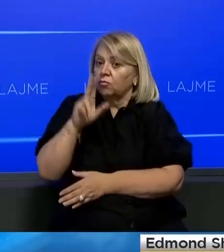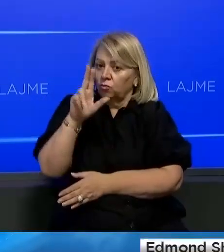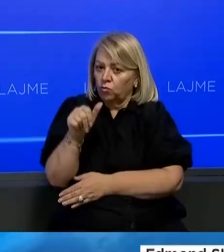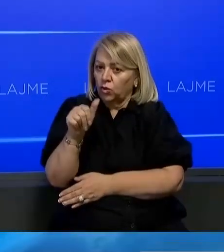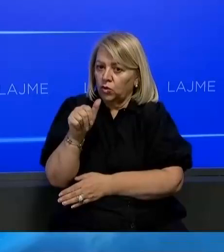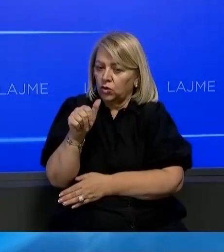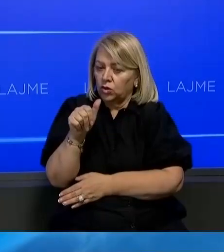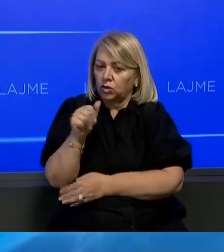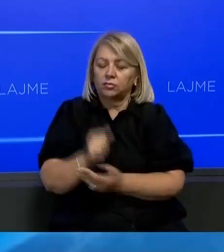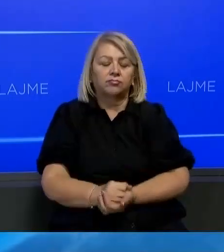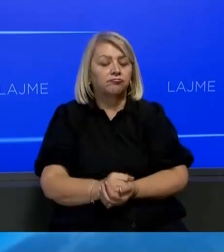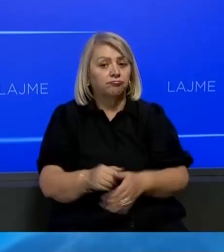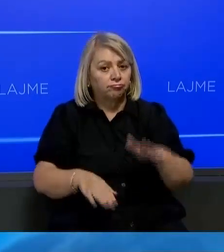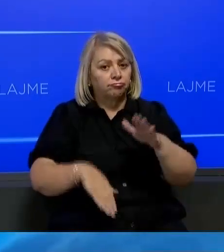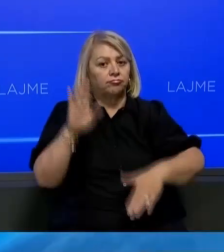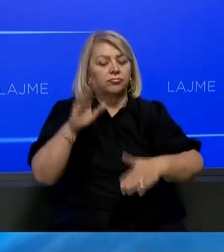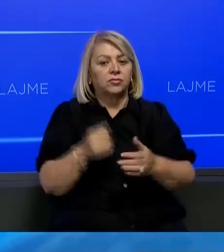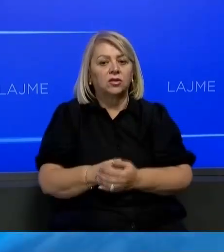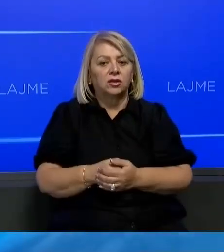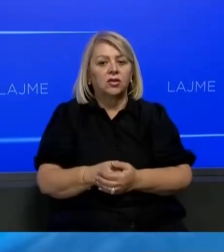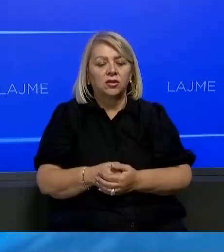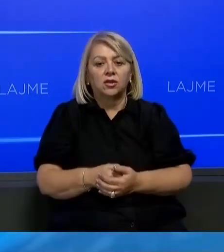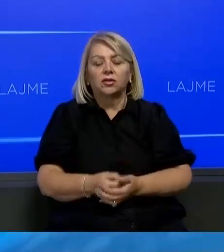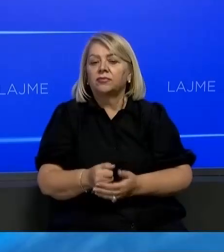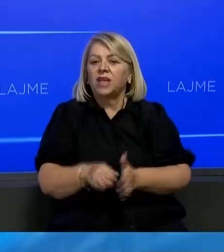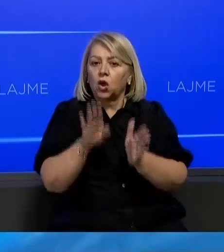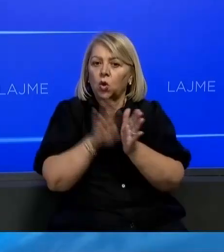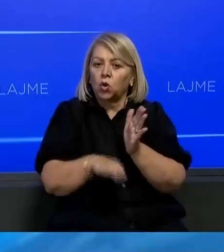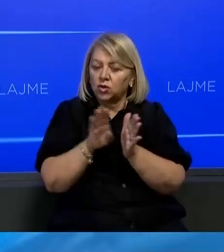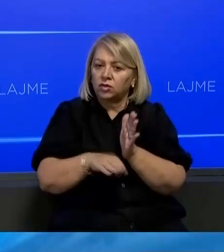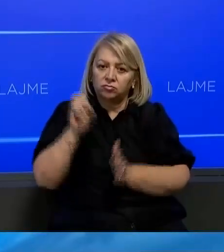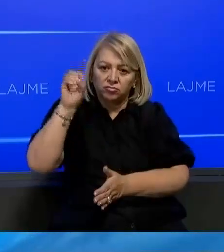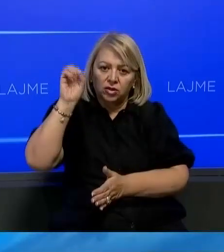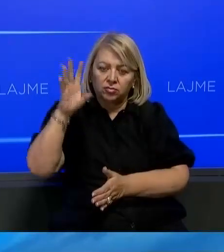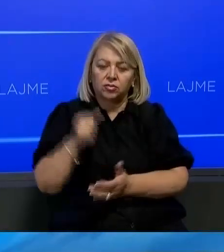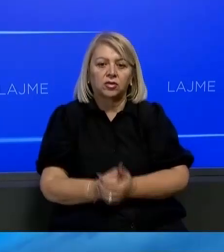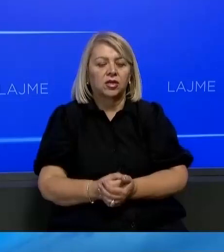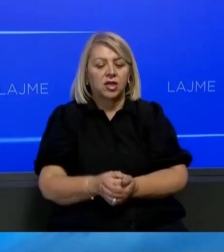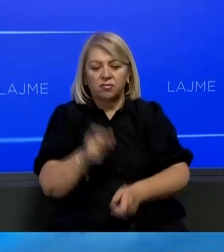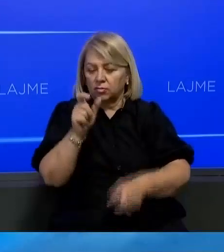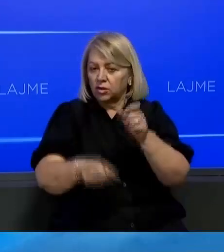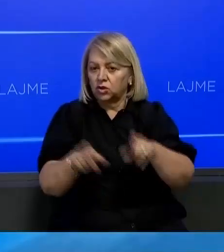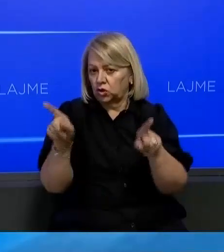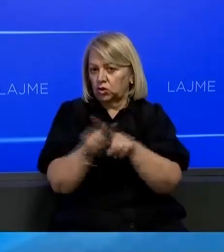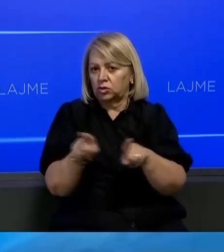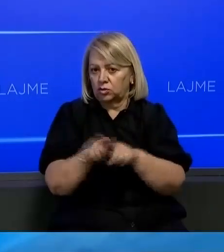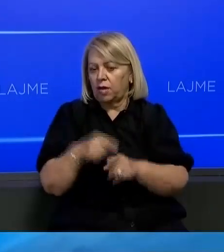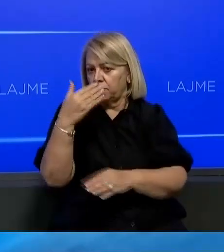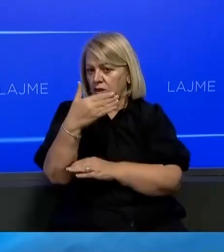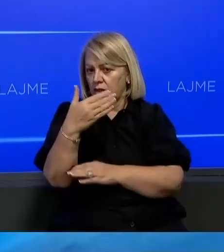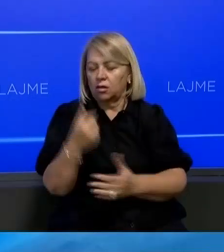për investime kapitale dhe të ofroj burim me kostët të ullët të rrimës elektrike si për konsumator për ashtu edhe për biznise.